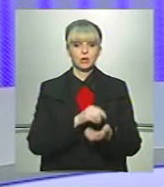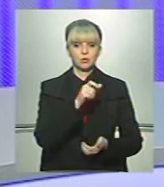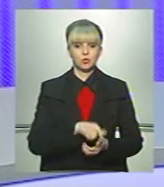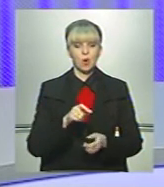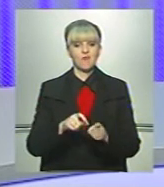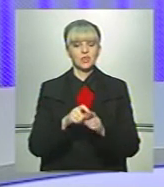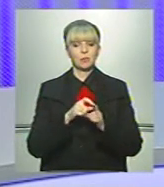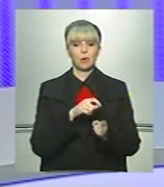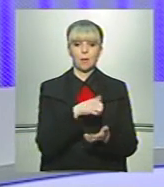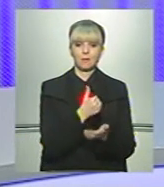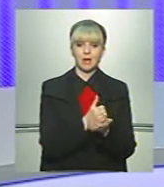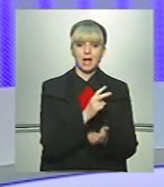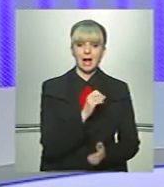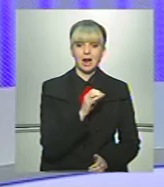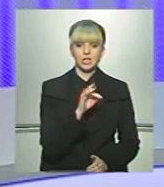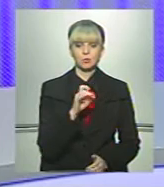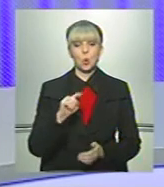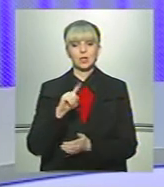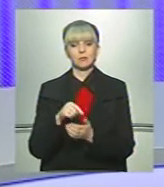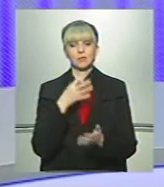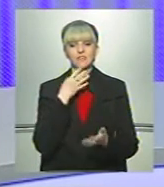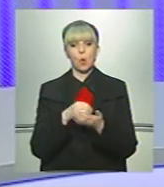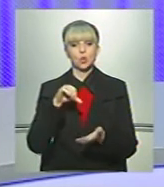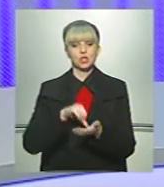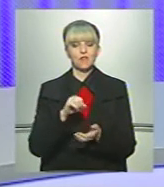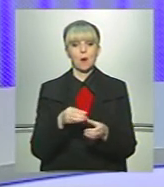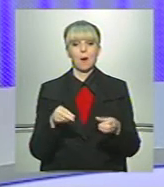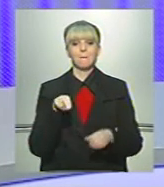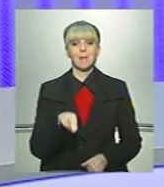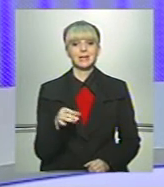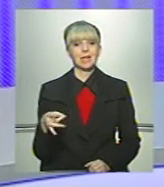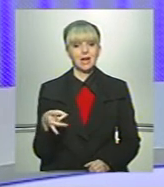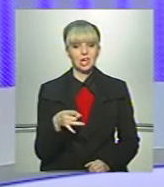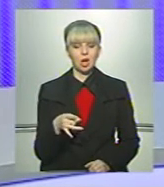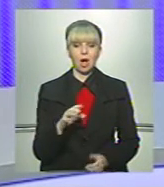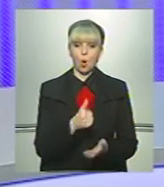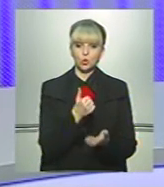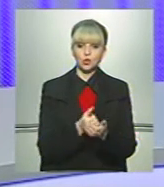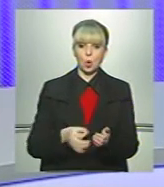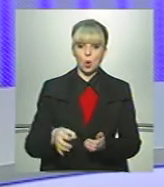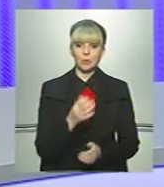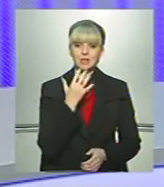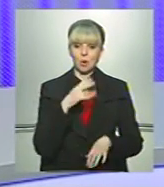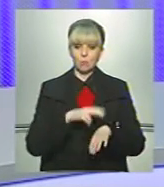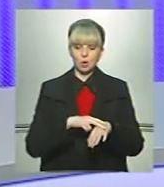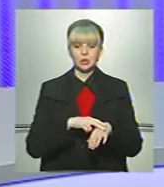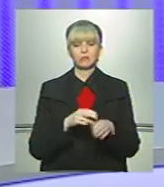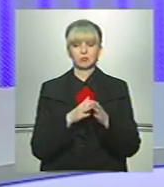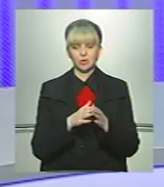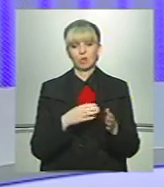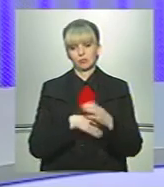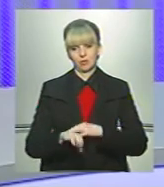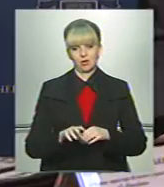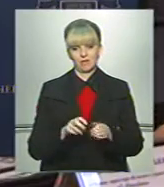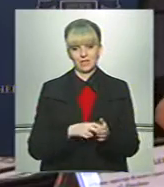відповів меру Олексію Каспруку на питання щодо свого членства у партії регіонів. А очільника обласної нацполіції закликав піти у